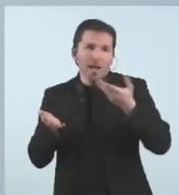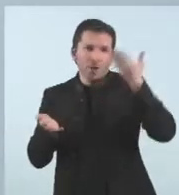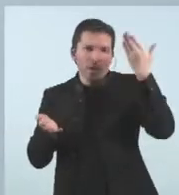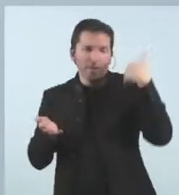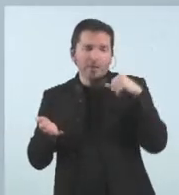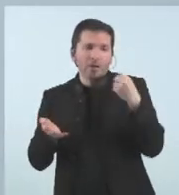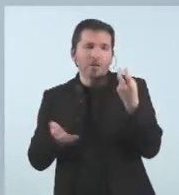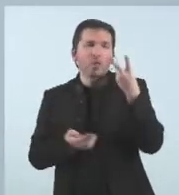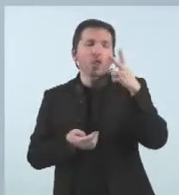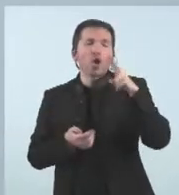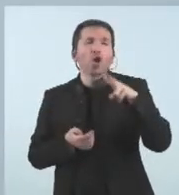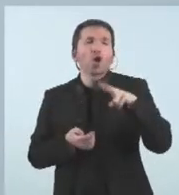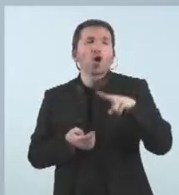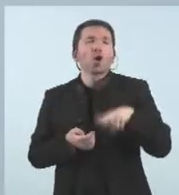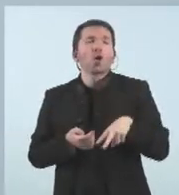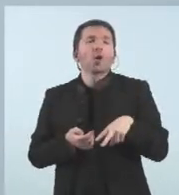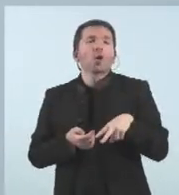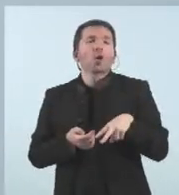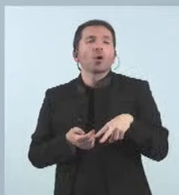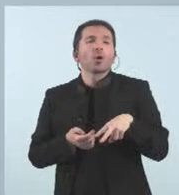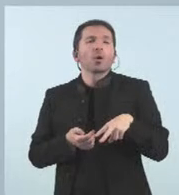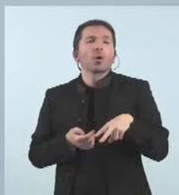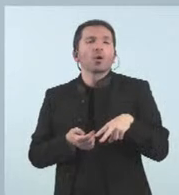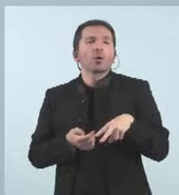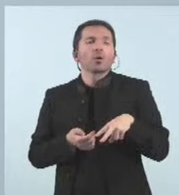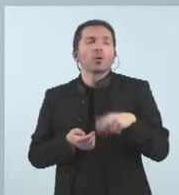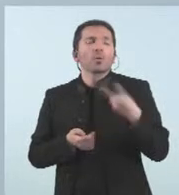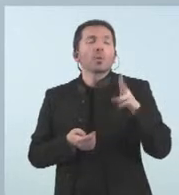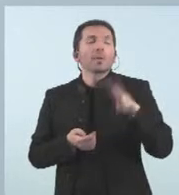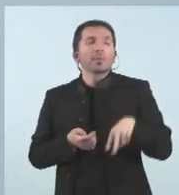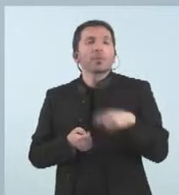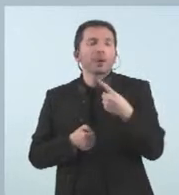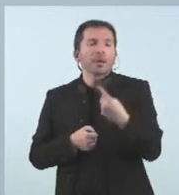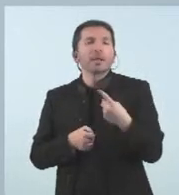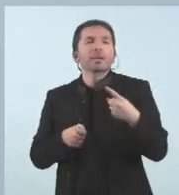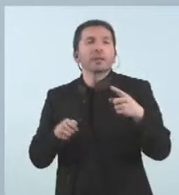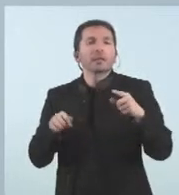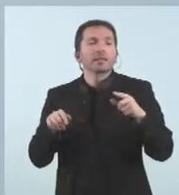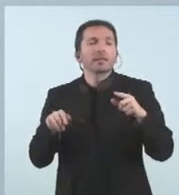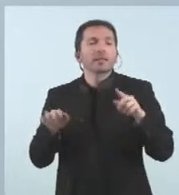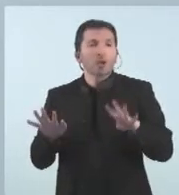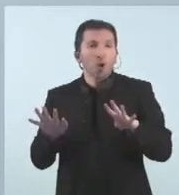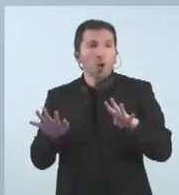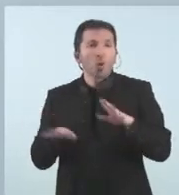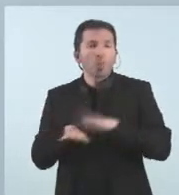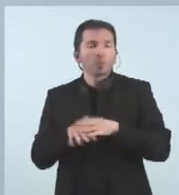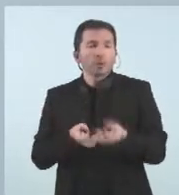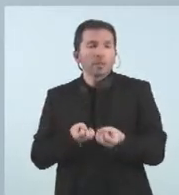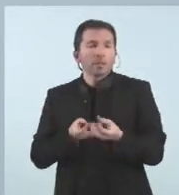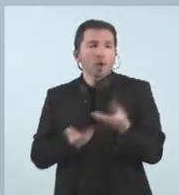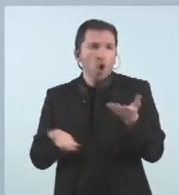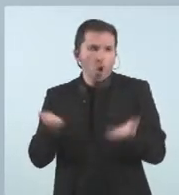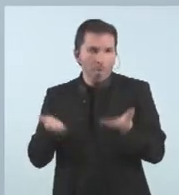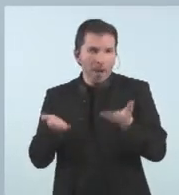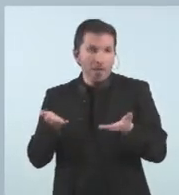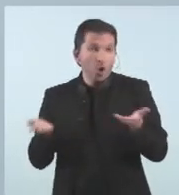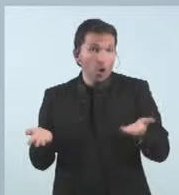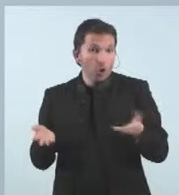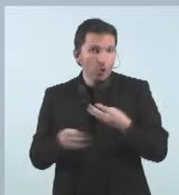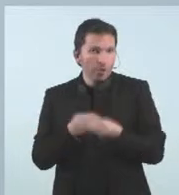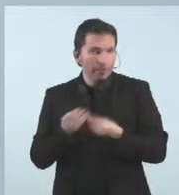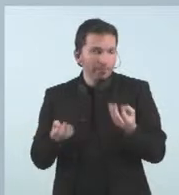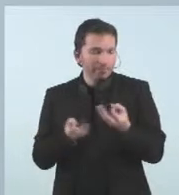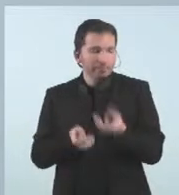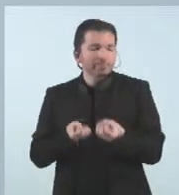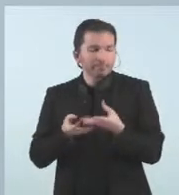18-19 que ja les dades doncs eren més similars a les que havíem tingut històricament i en aquest sentit doncs al